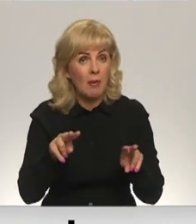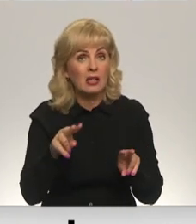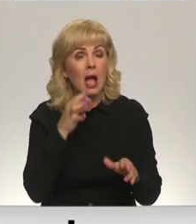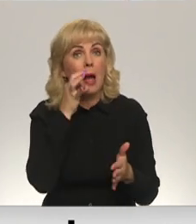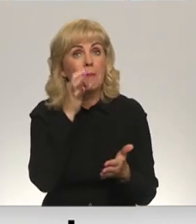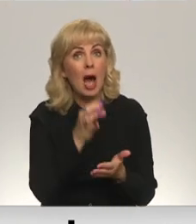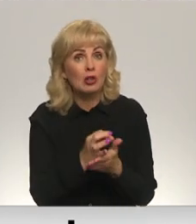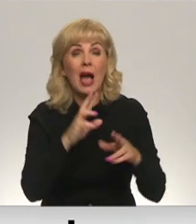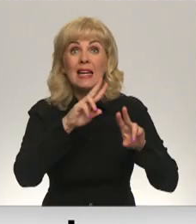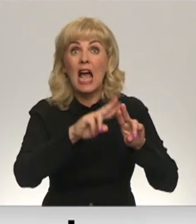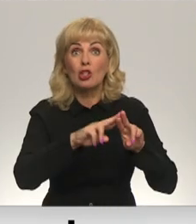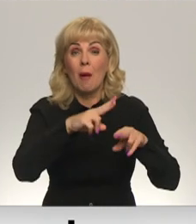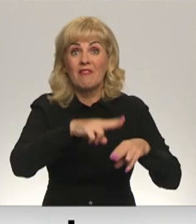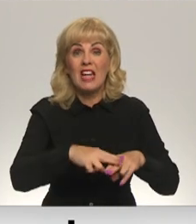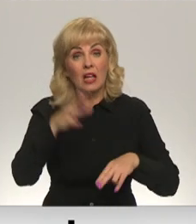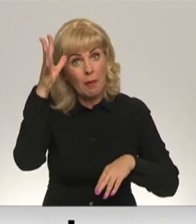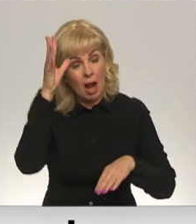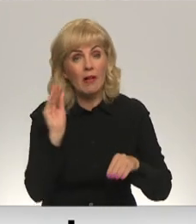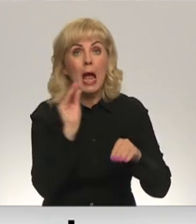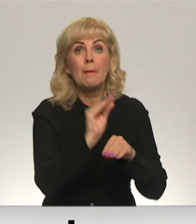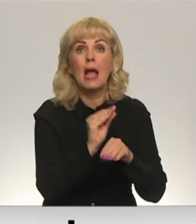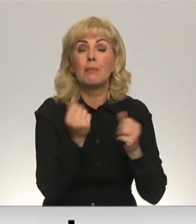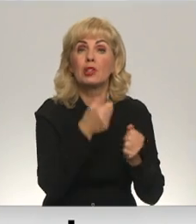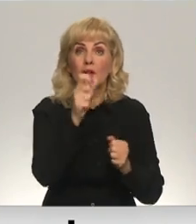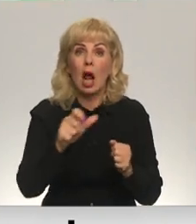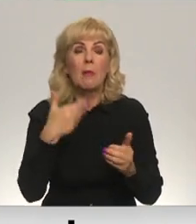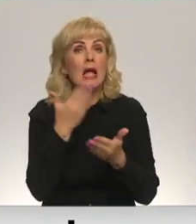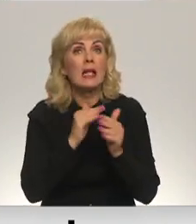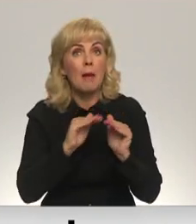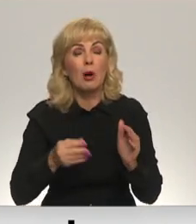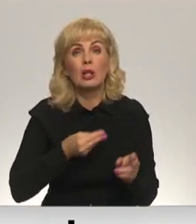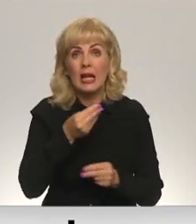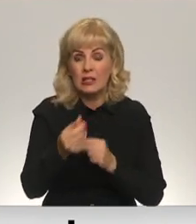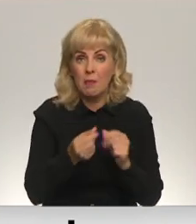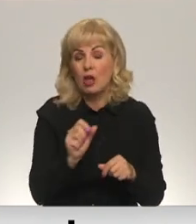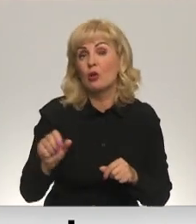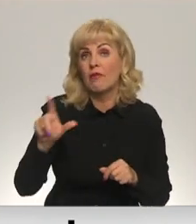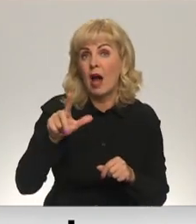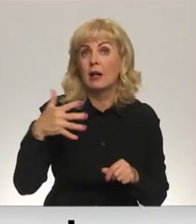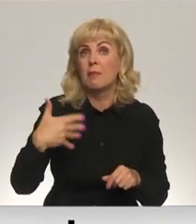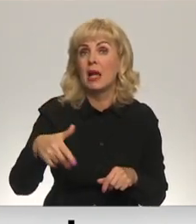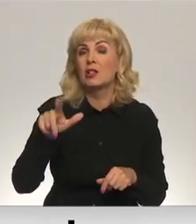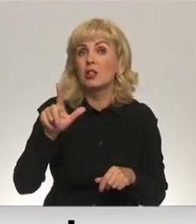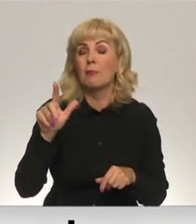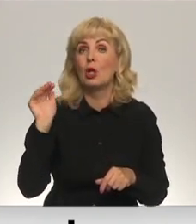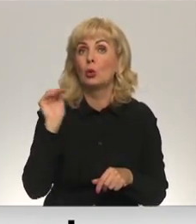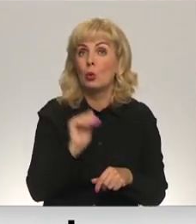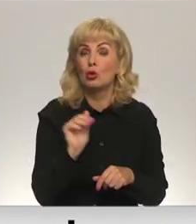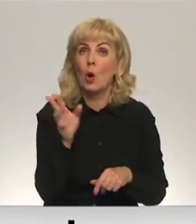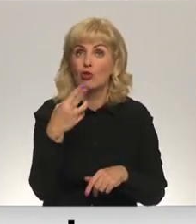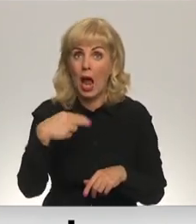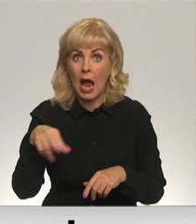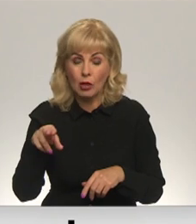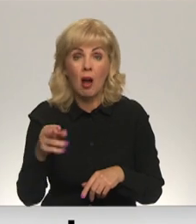esošā ieslodzījuma vietu pārvalde piemaksās darbiniekiem nepamatot izmaksājusi vairāk nekā 57 tūkstošus eiro.